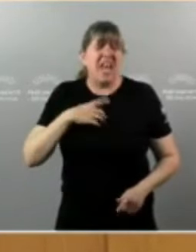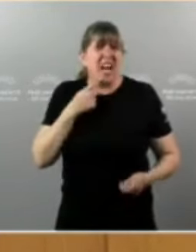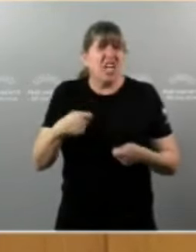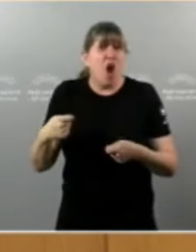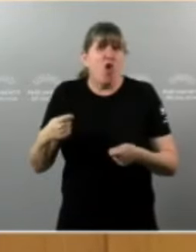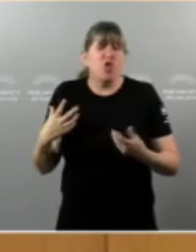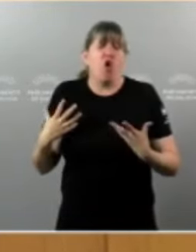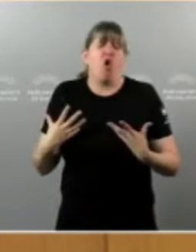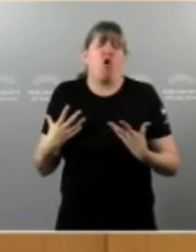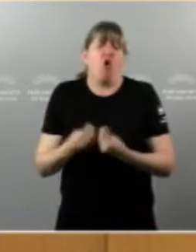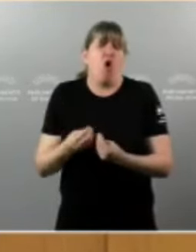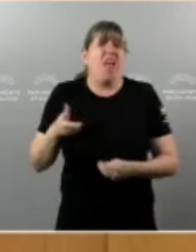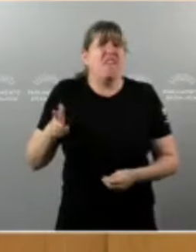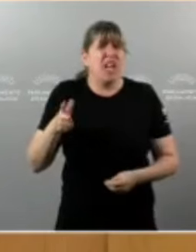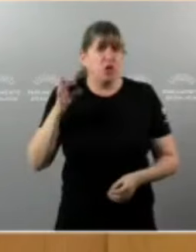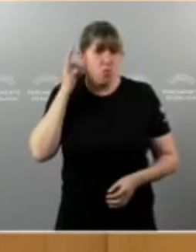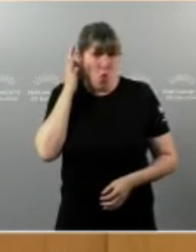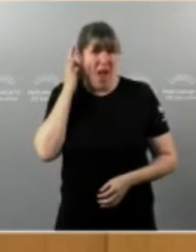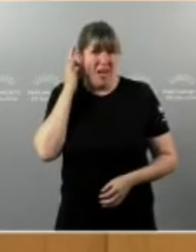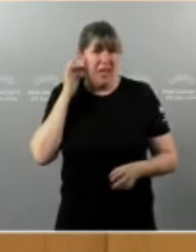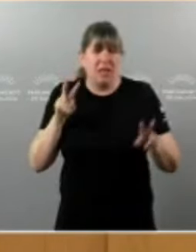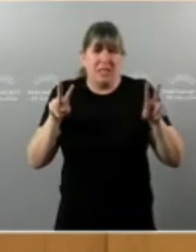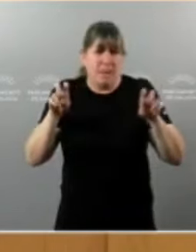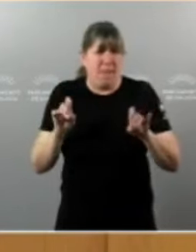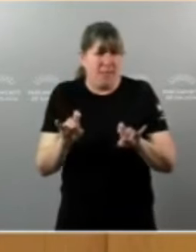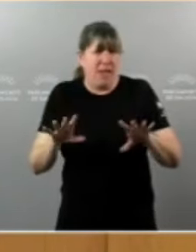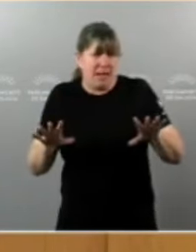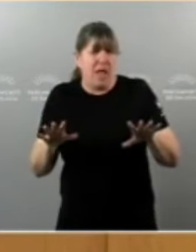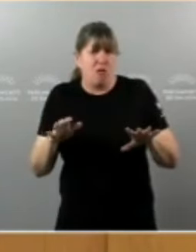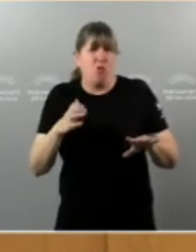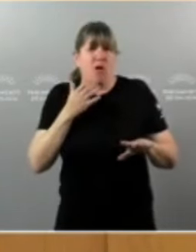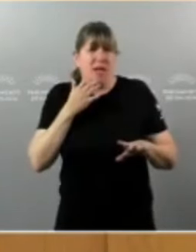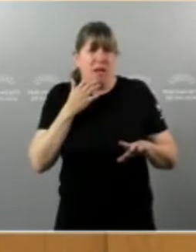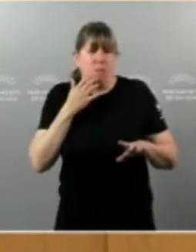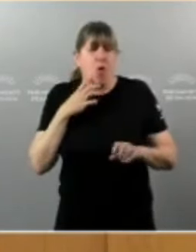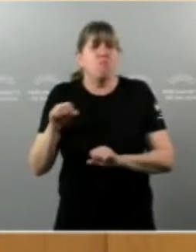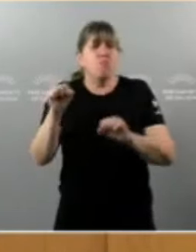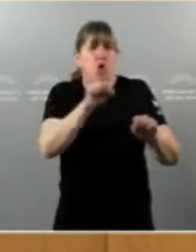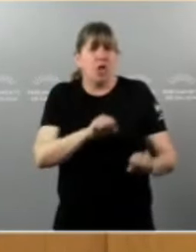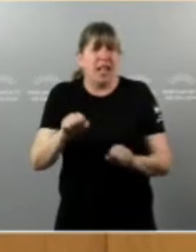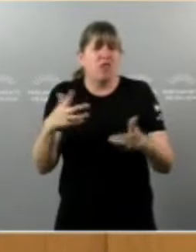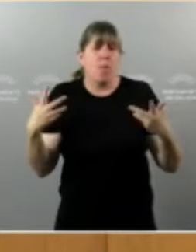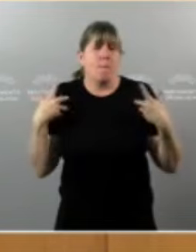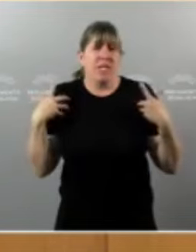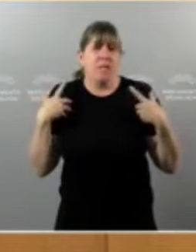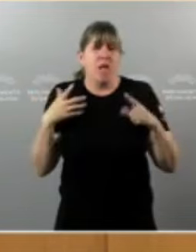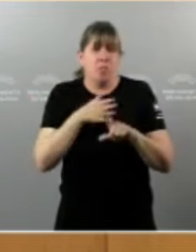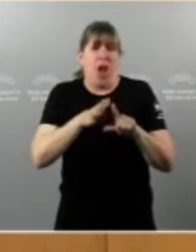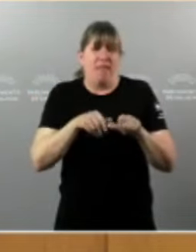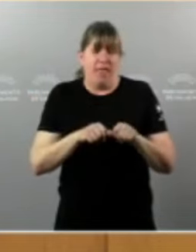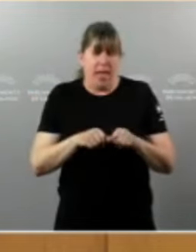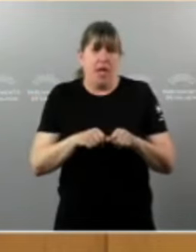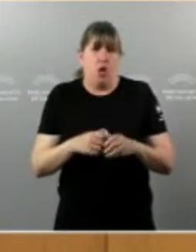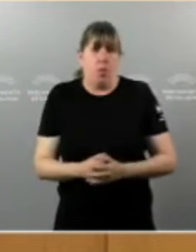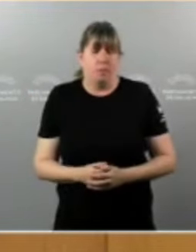cos dereitos das mulleres nun tema tan sensible como é a protección das víctimas. As